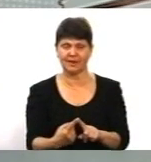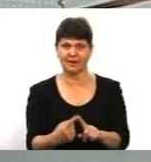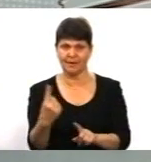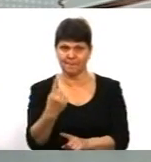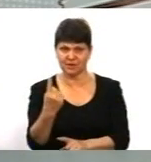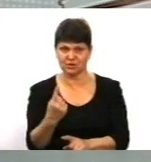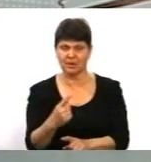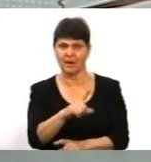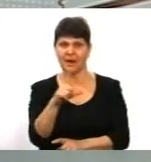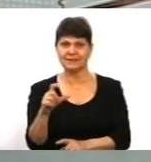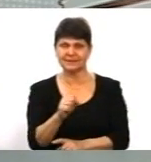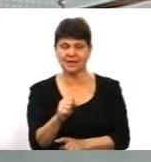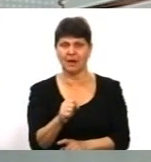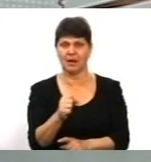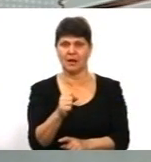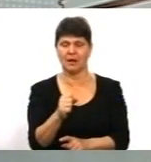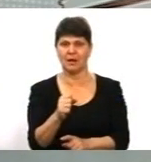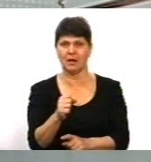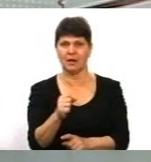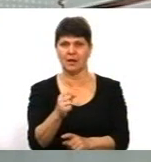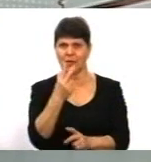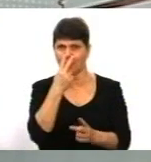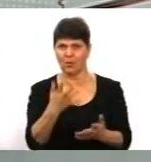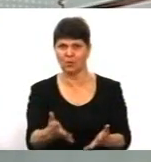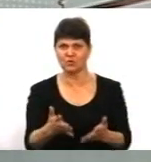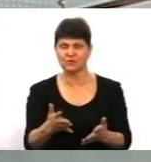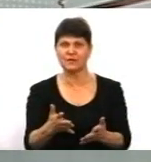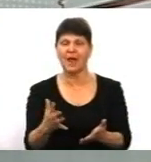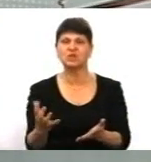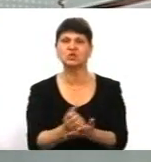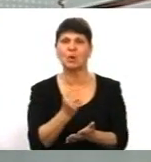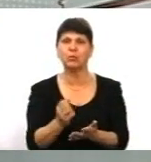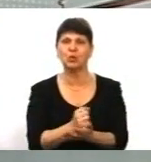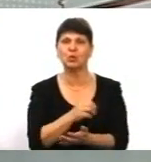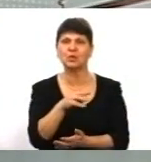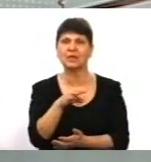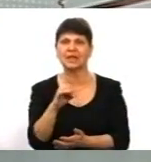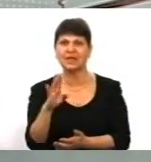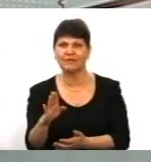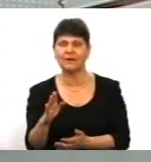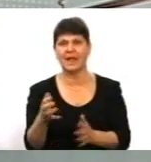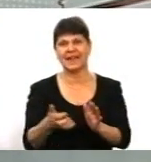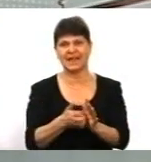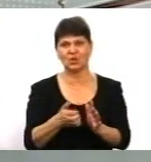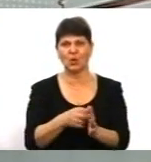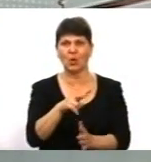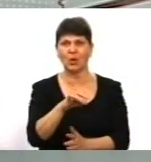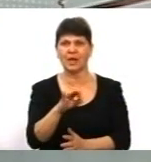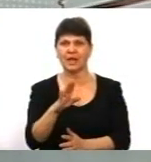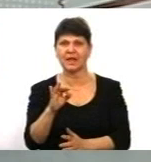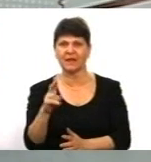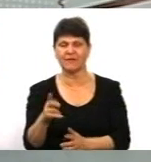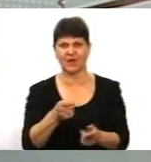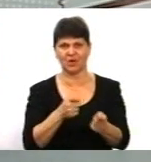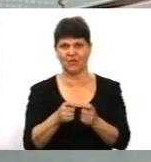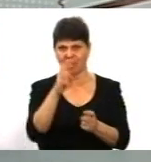очевидних як і здобутків, так і недоліків його керування країною, треба